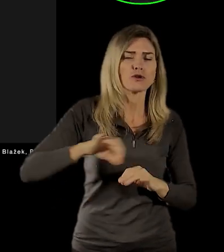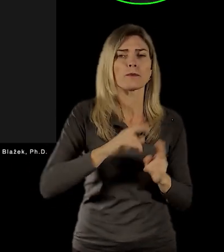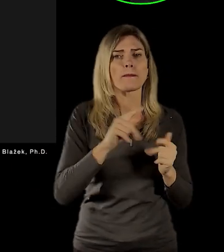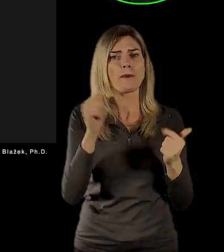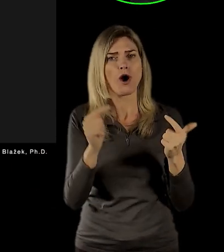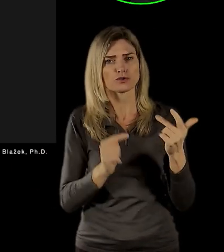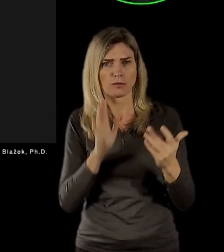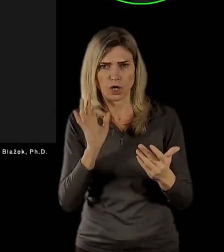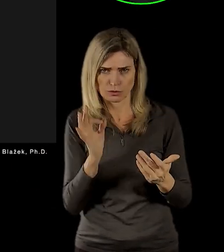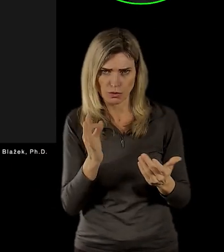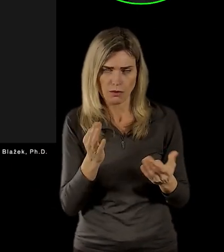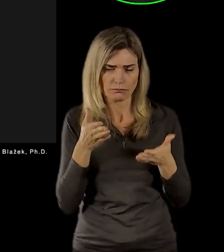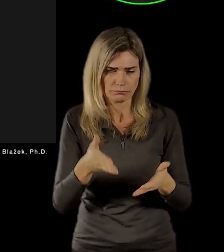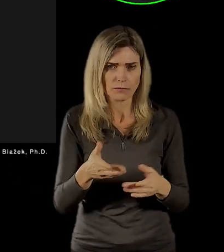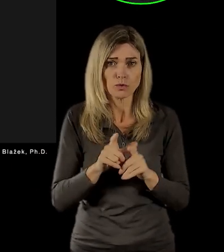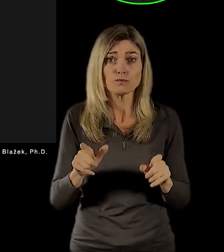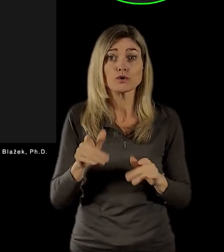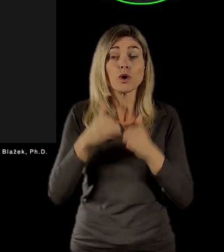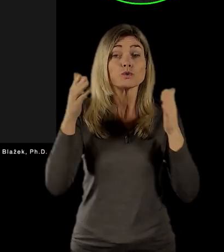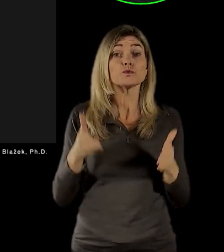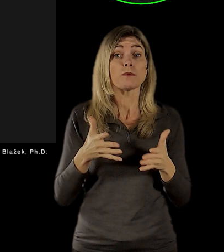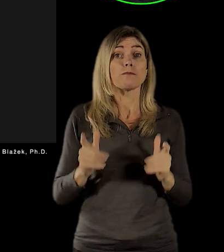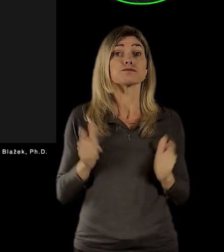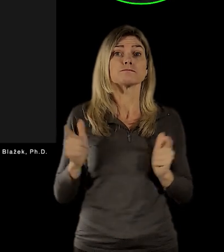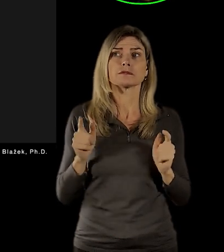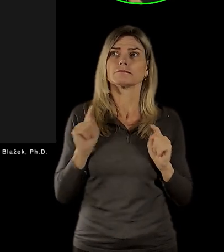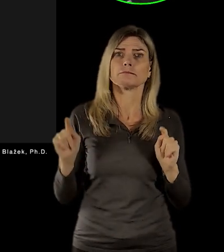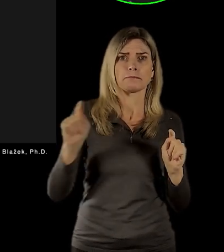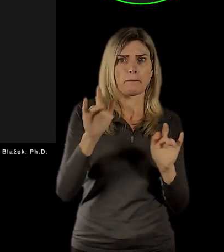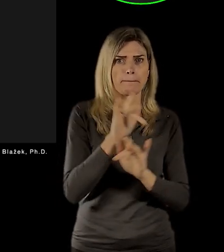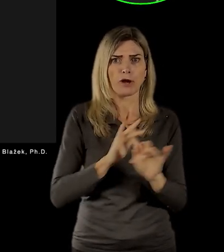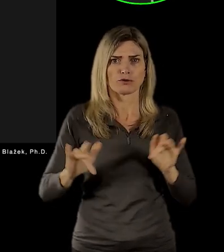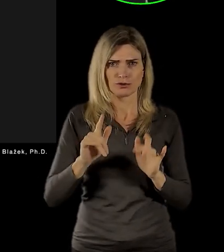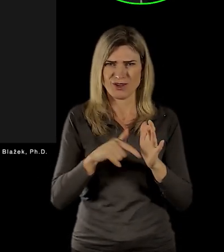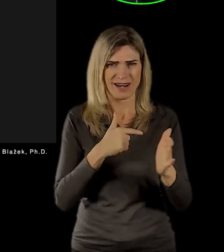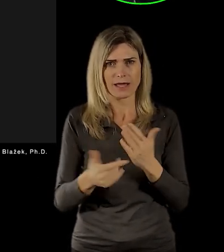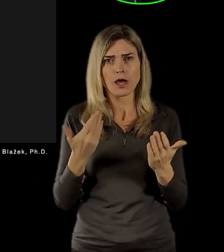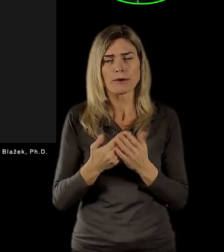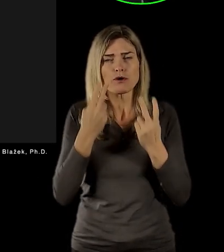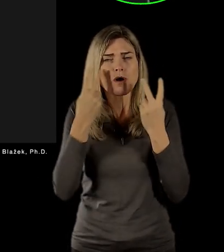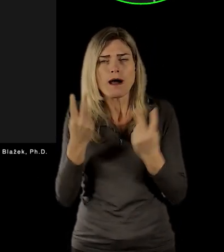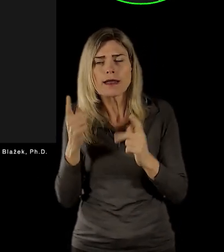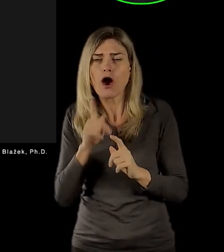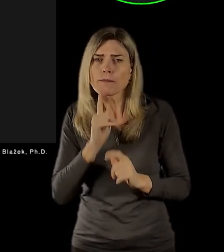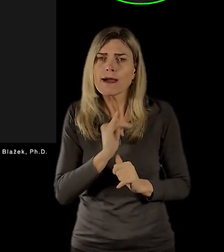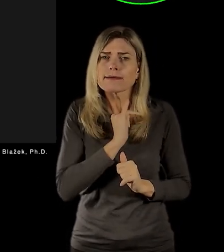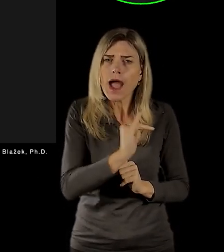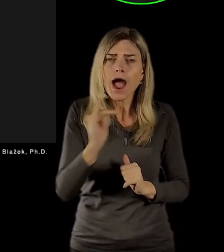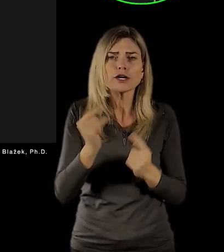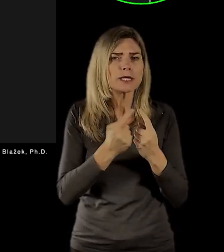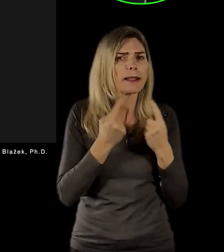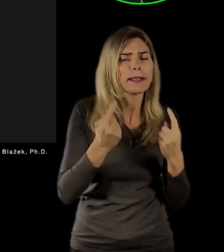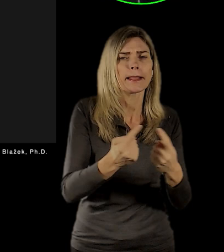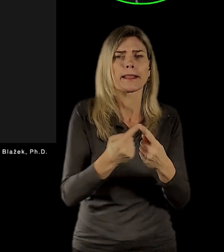k tomu, že je to skutečně velmi malý prostor, tak je potřeba opravdu vážit, bych řekl, každý